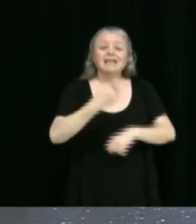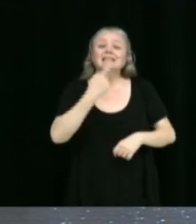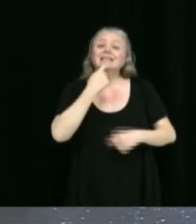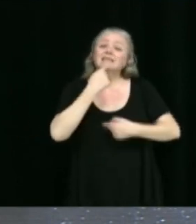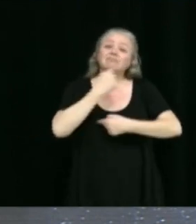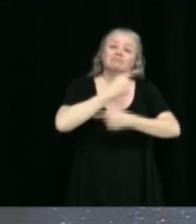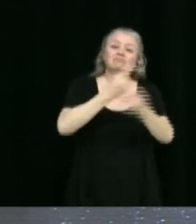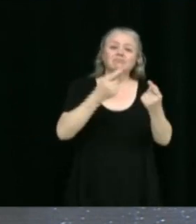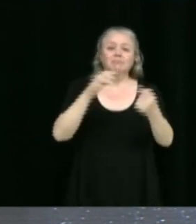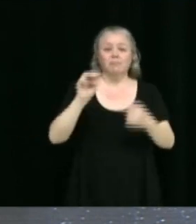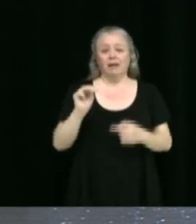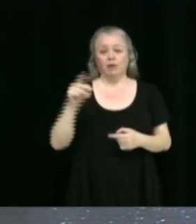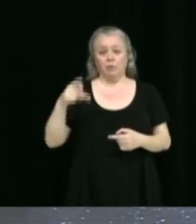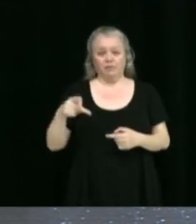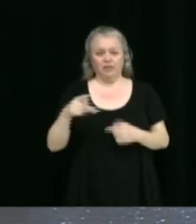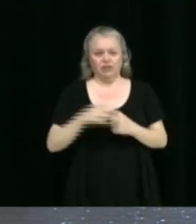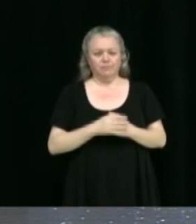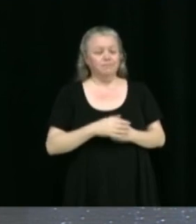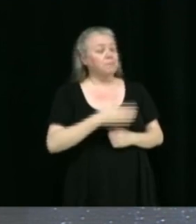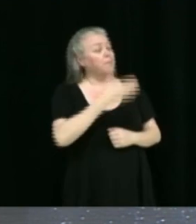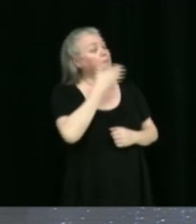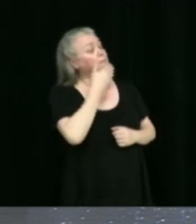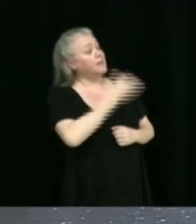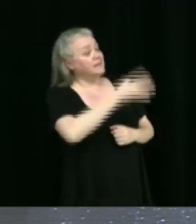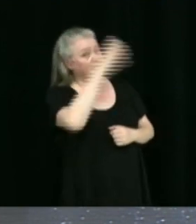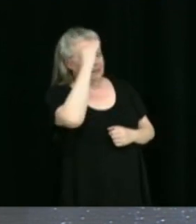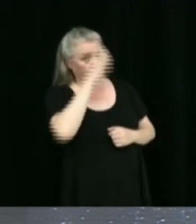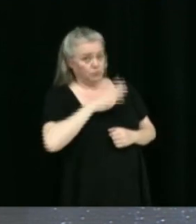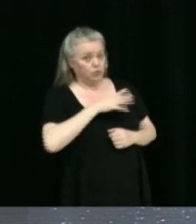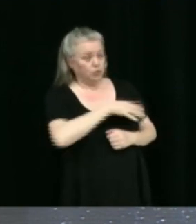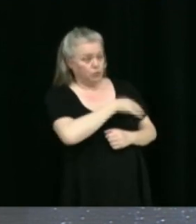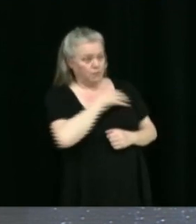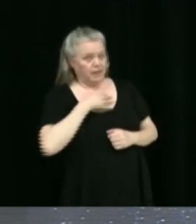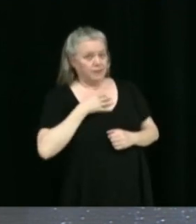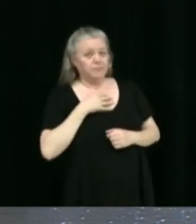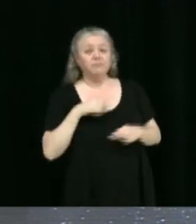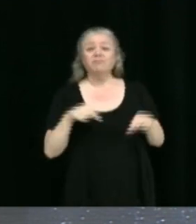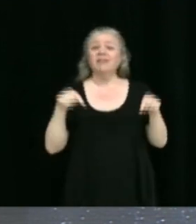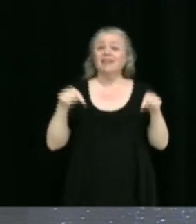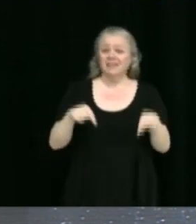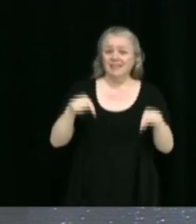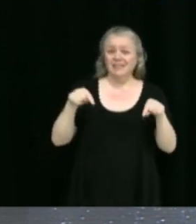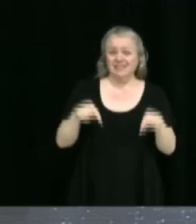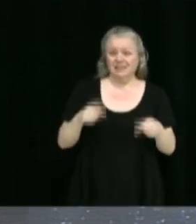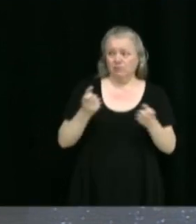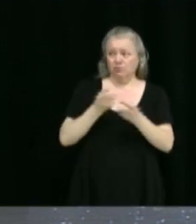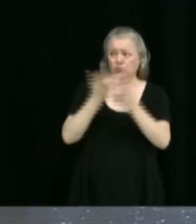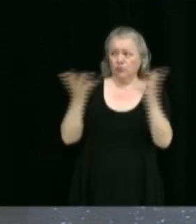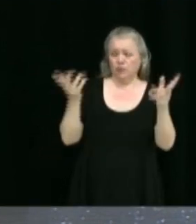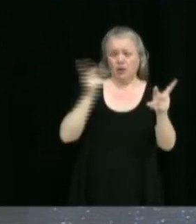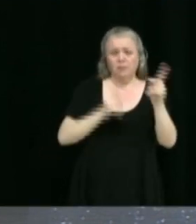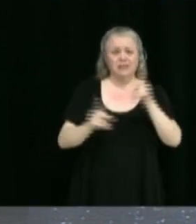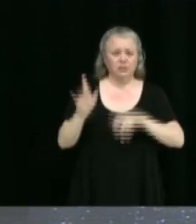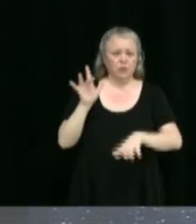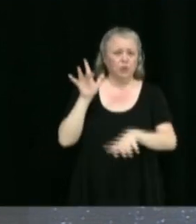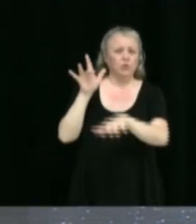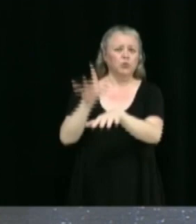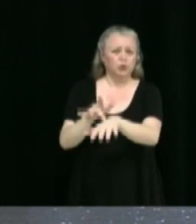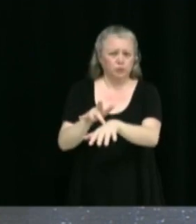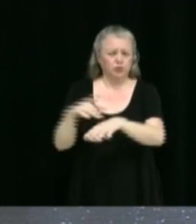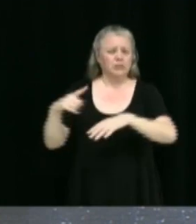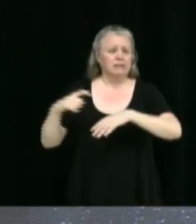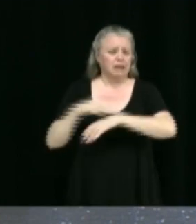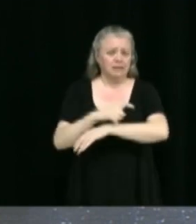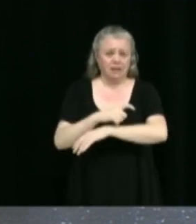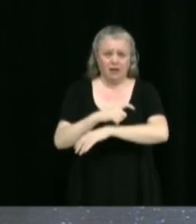Provencher. Merci, M. le maire. Comme vous le savez, il y a plusieurs citoyens de notre municipalité qui sont affectés par différents types de cancers, et ce,